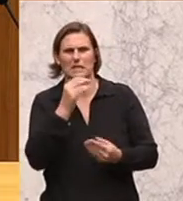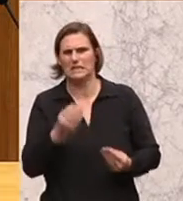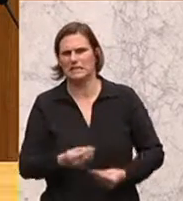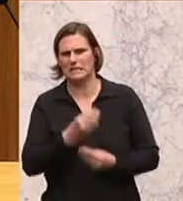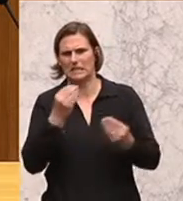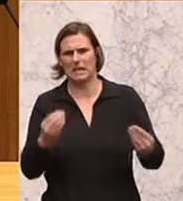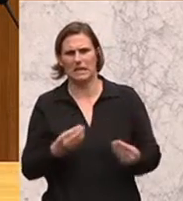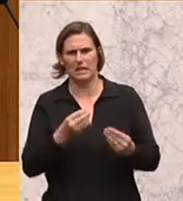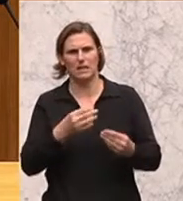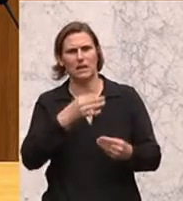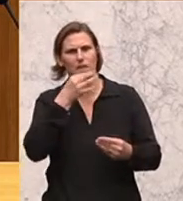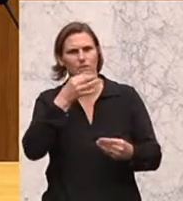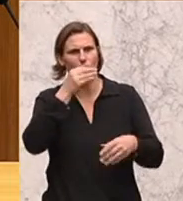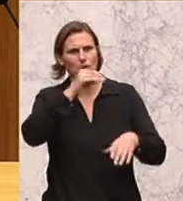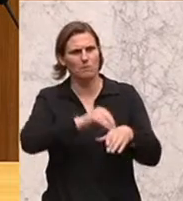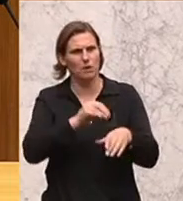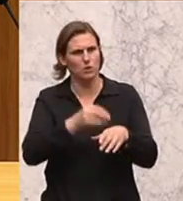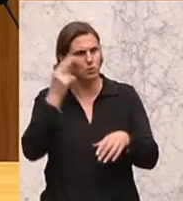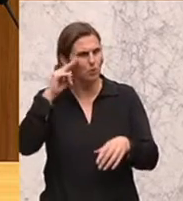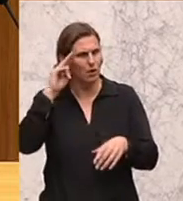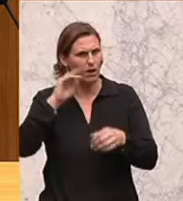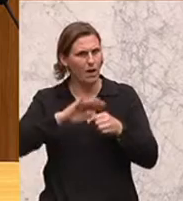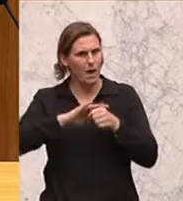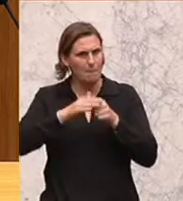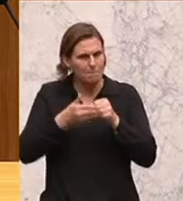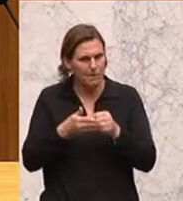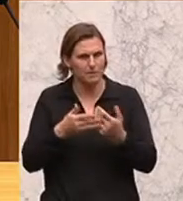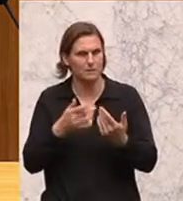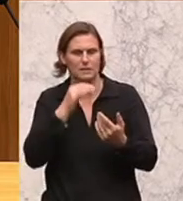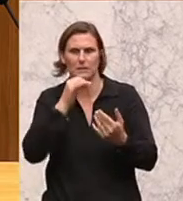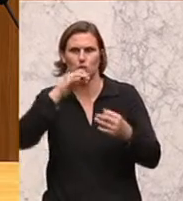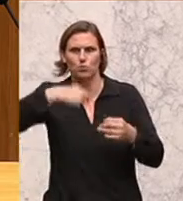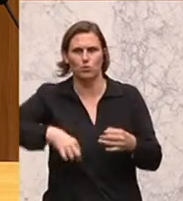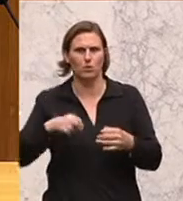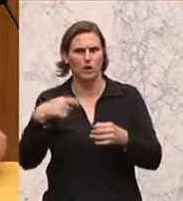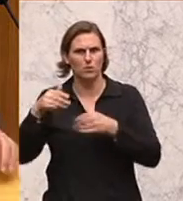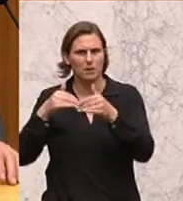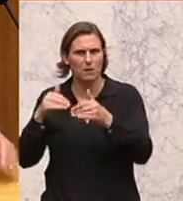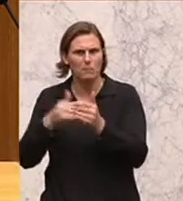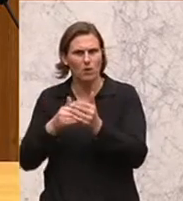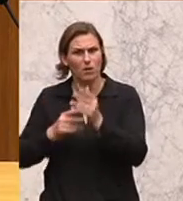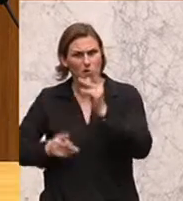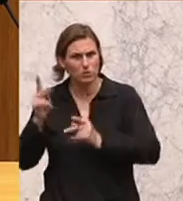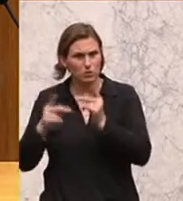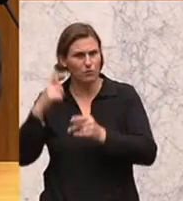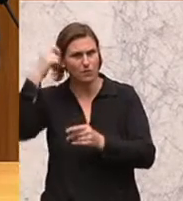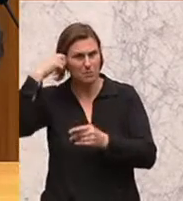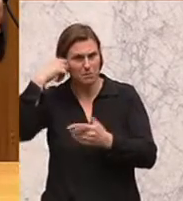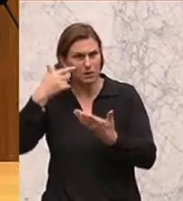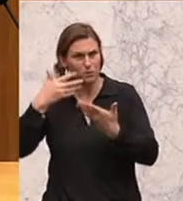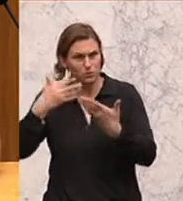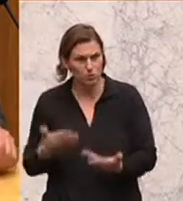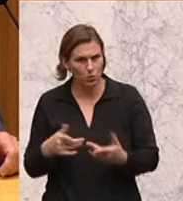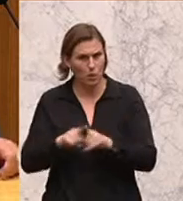Kollegen Pilz nicht verstehen. Nicht unser Außenminister hat eine Katastrophe gebraucht, um seine Meinung zu bilden, sondern die